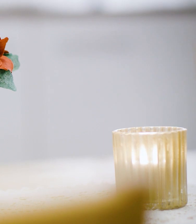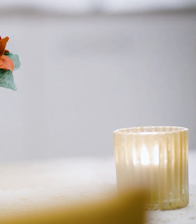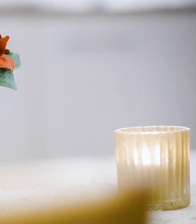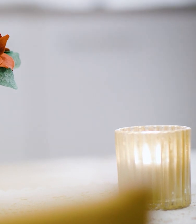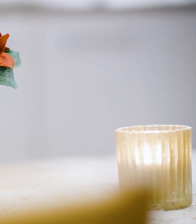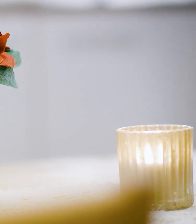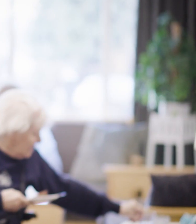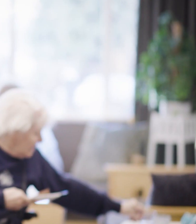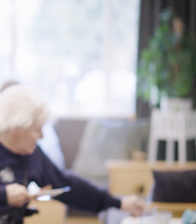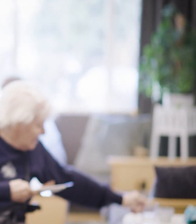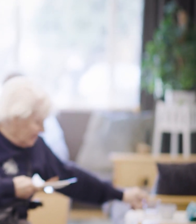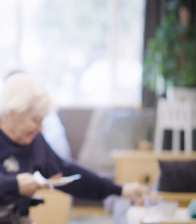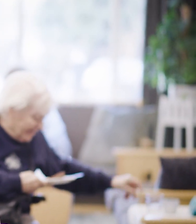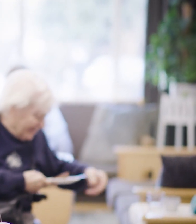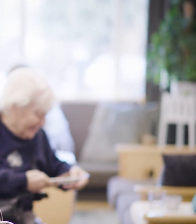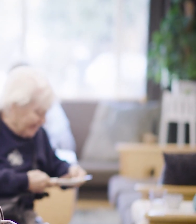Felix ryser seg.